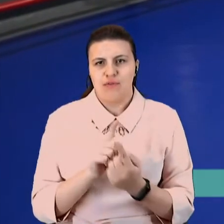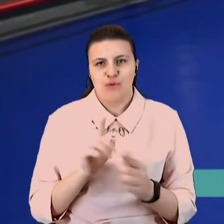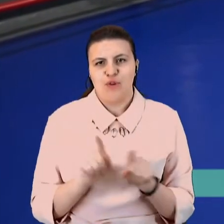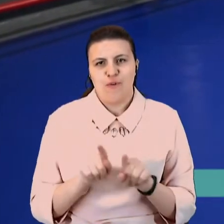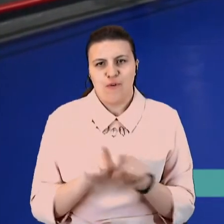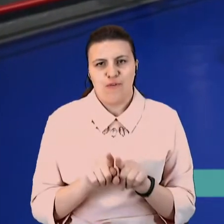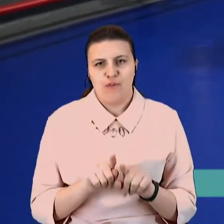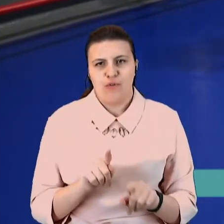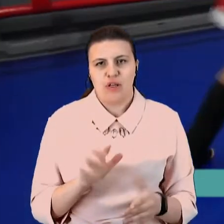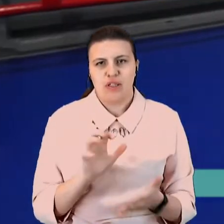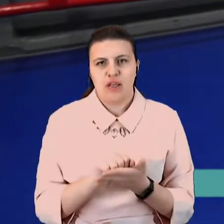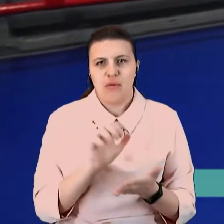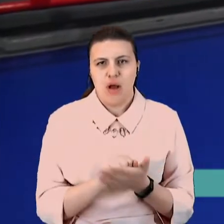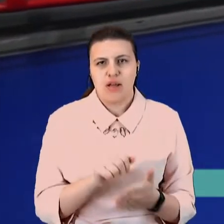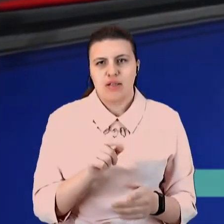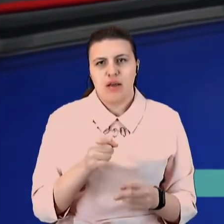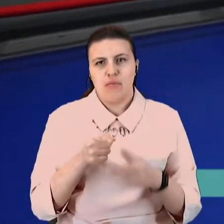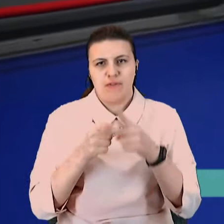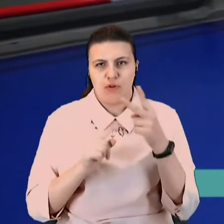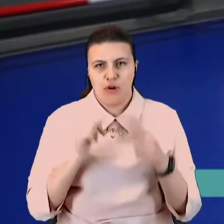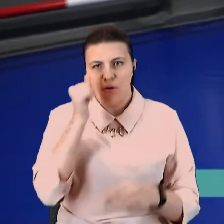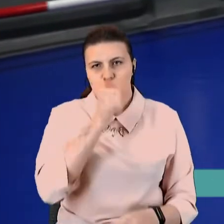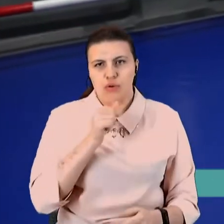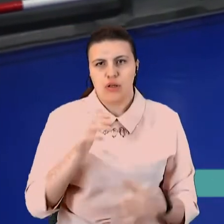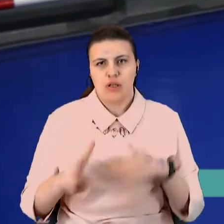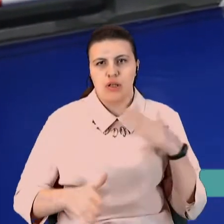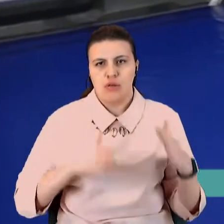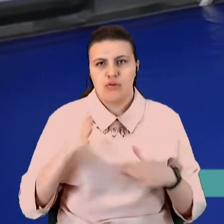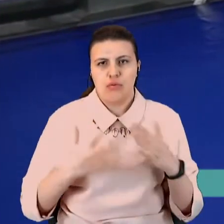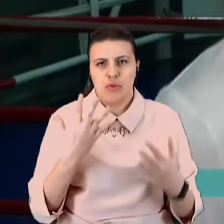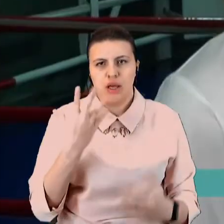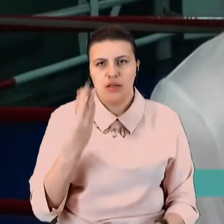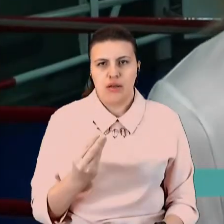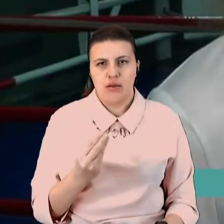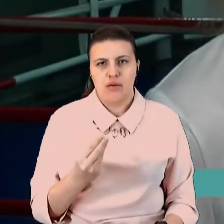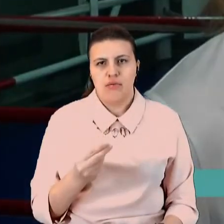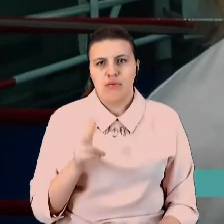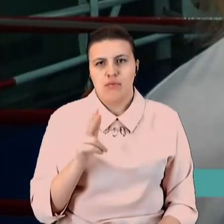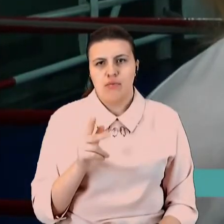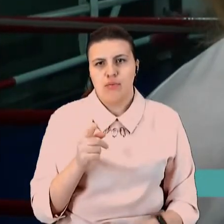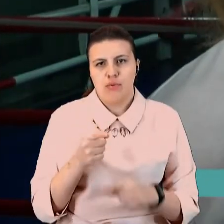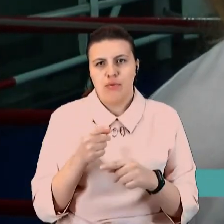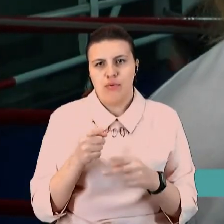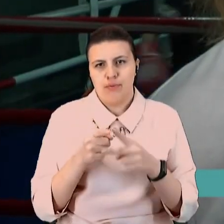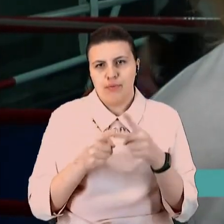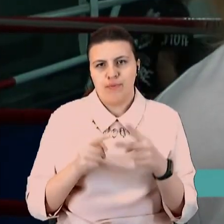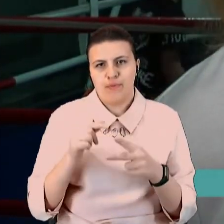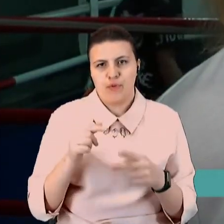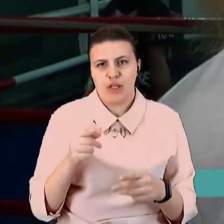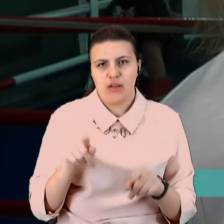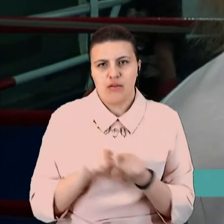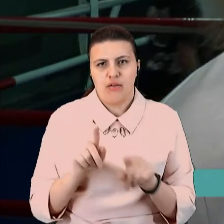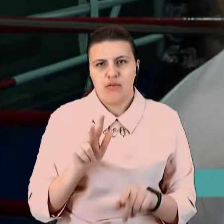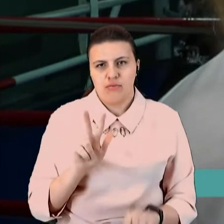кікбоксингом півтора року. Тренується вона п'ять днів на тиждень по півтори-три години. У мене практично все виходить. Мені те, що тренер задає, я